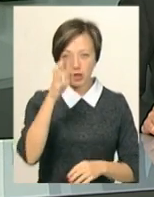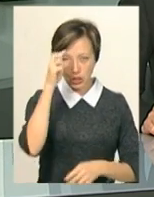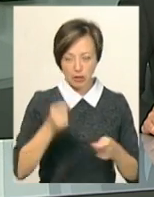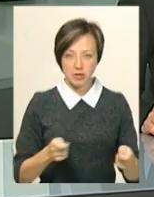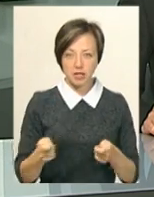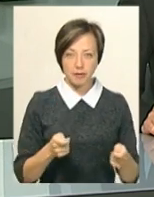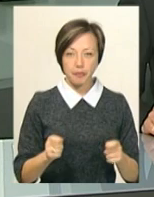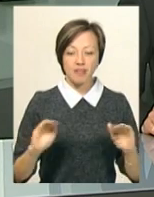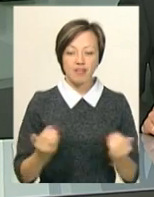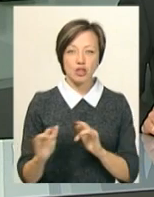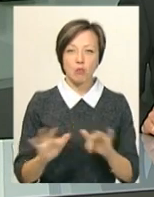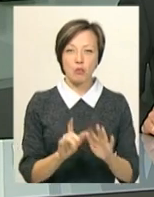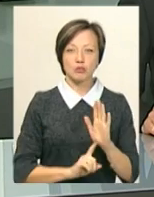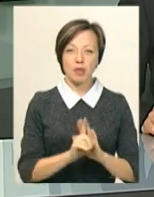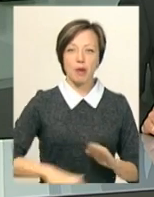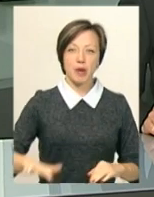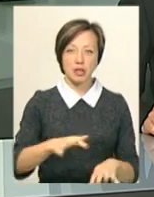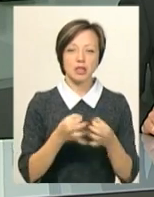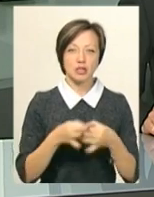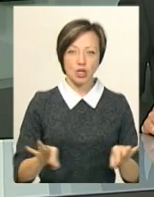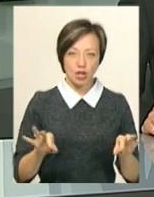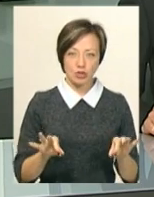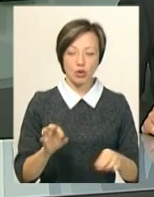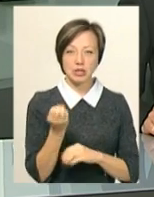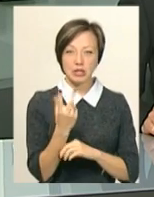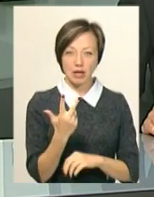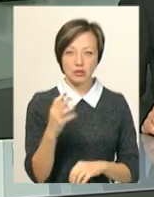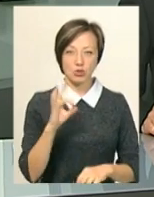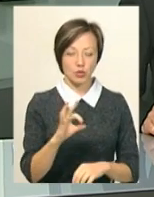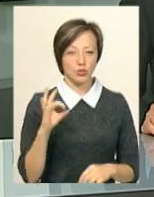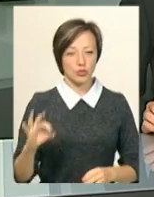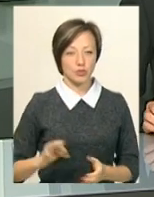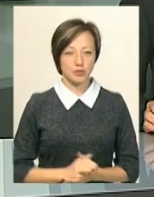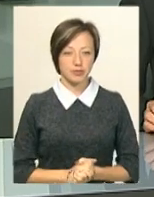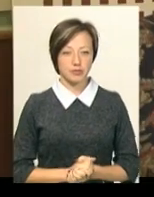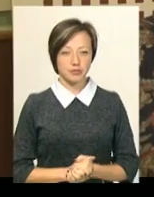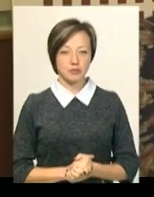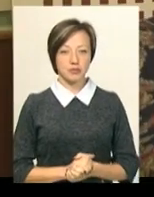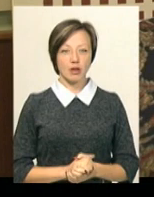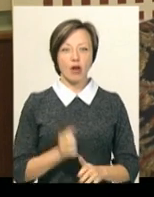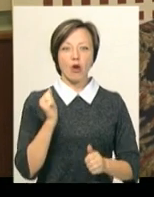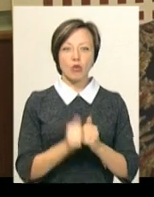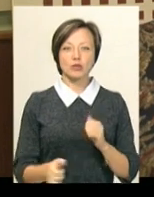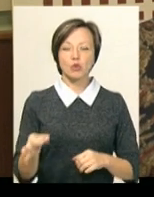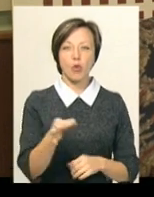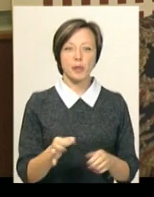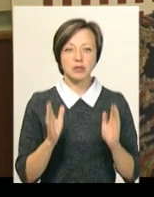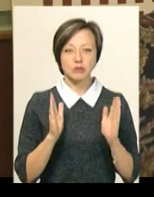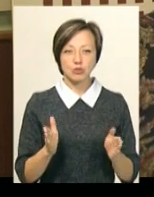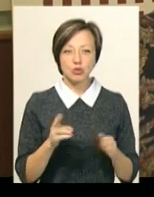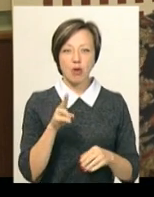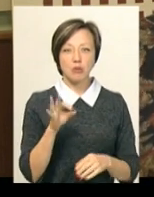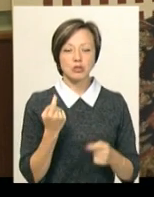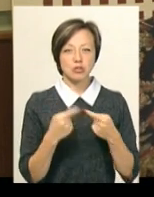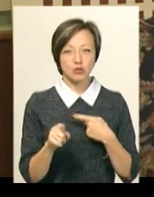Магур. Флешмоб розпочнеться на Майдані Незалежності о 13-й годині. У кожній області він буде по